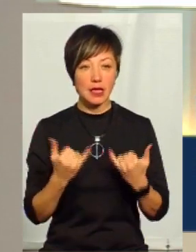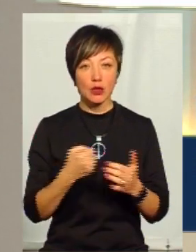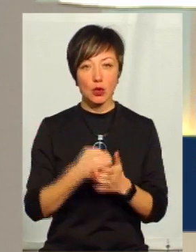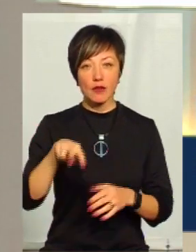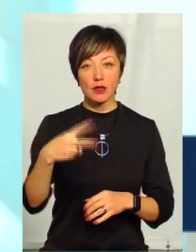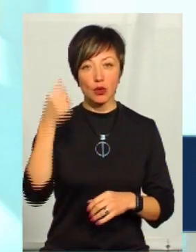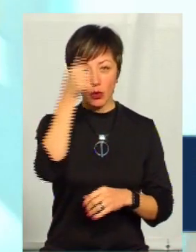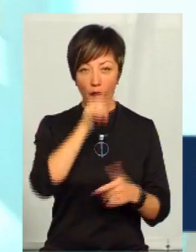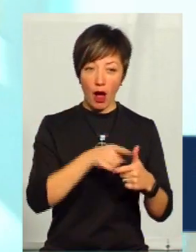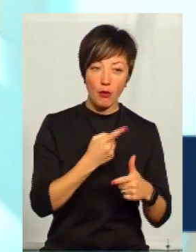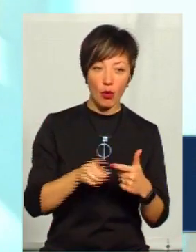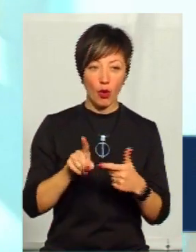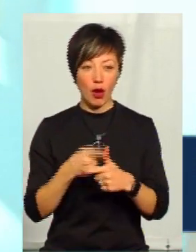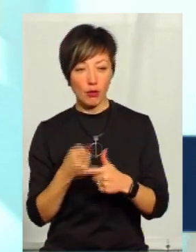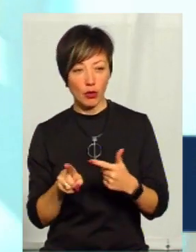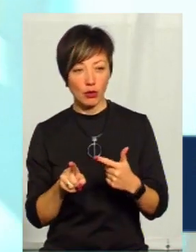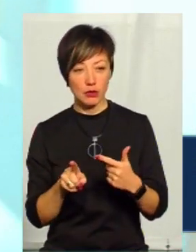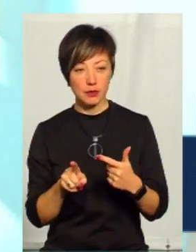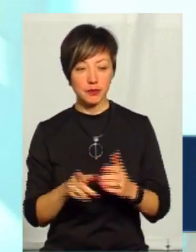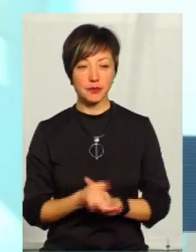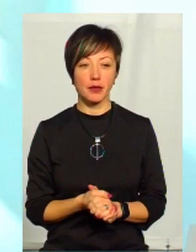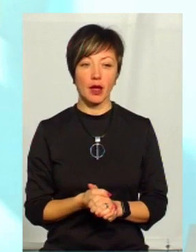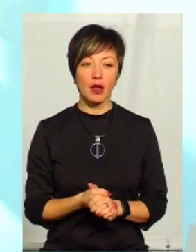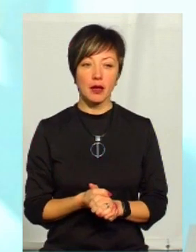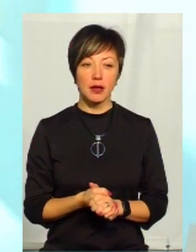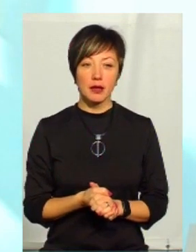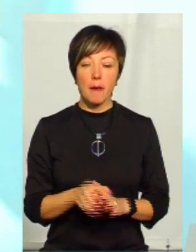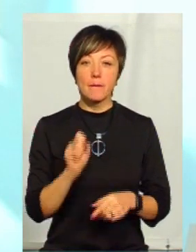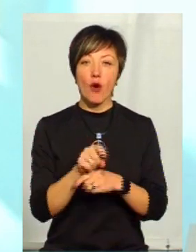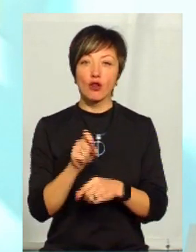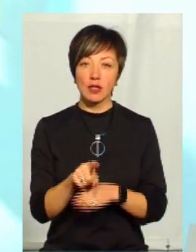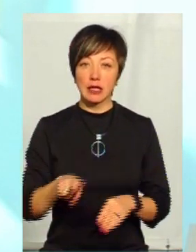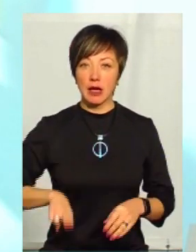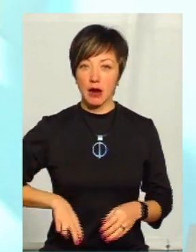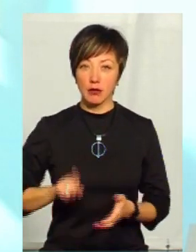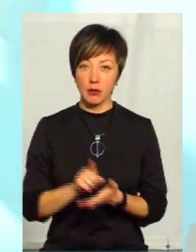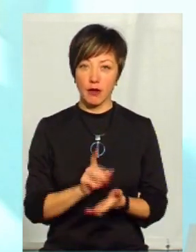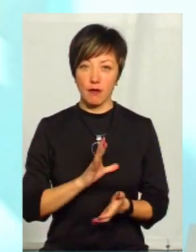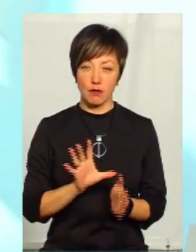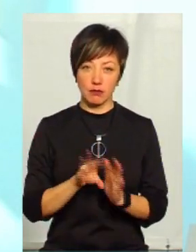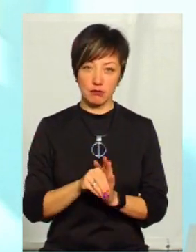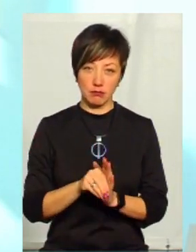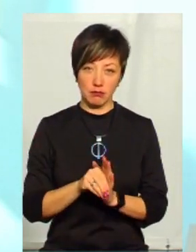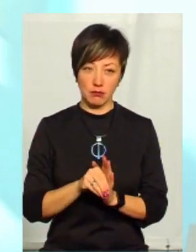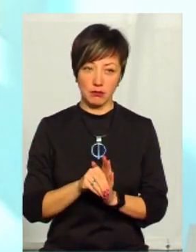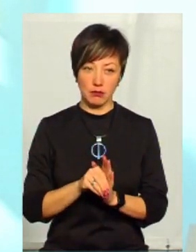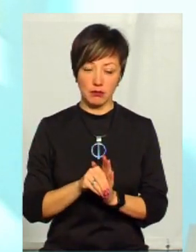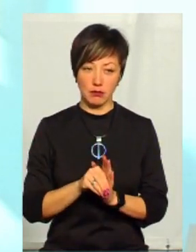2022 року, або, або. Повноваження директора має входити безпосередньо